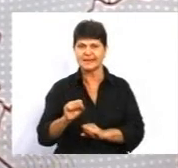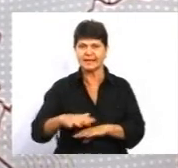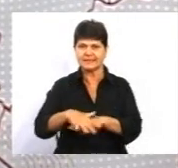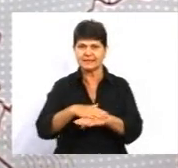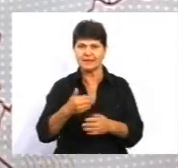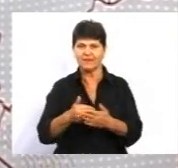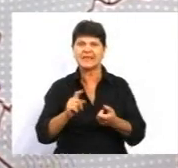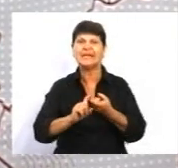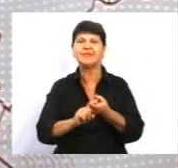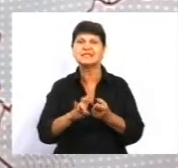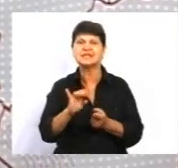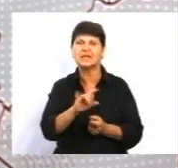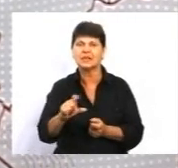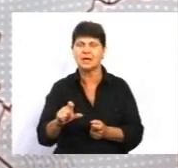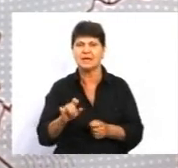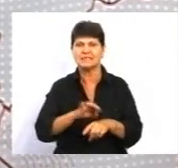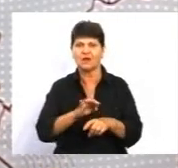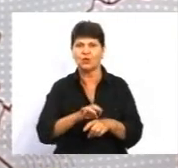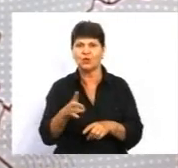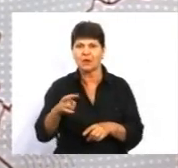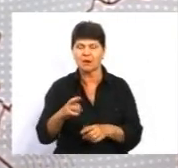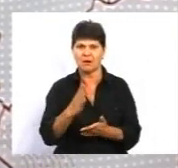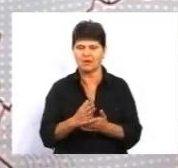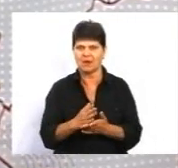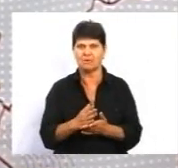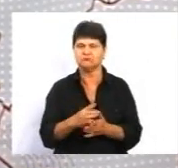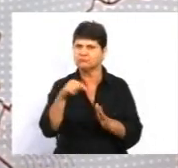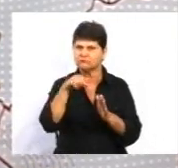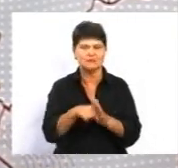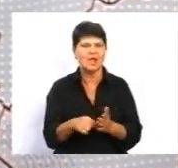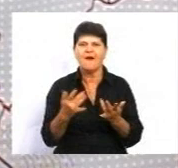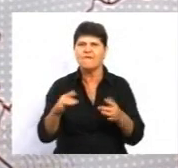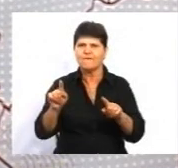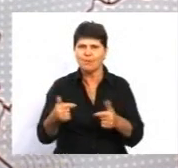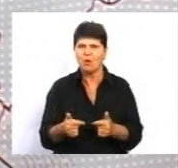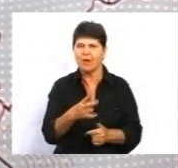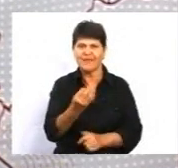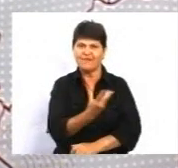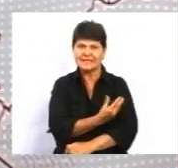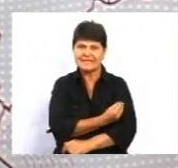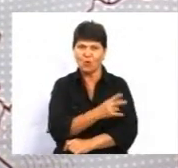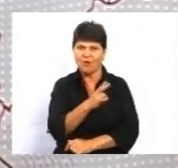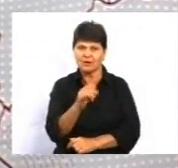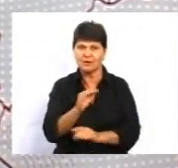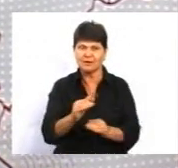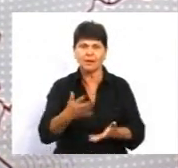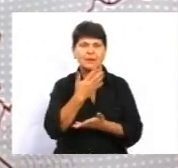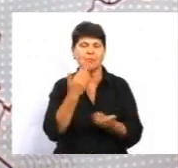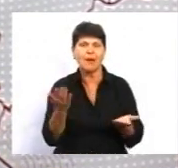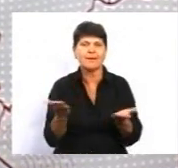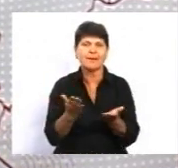інфекційних захворювань, де однозначно є вимога про те, що не вакциновані діти, якщо немає якихось